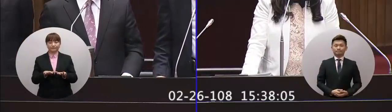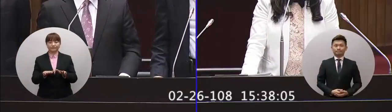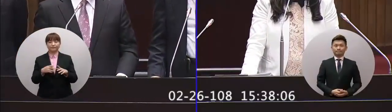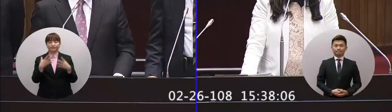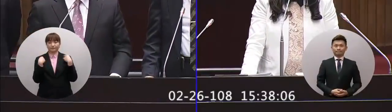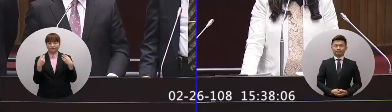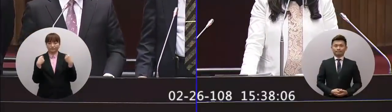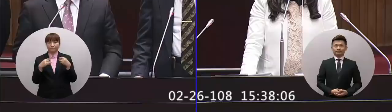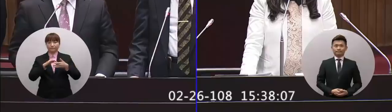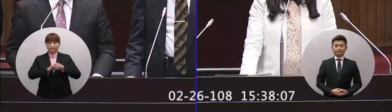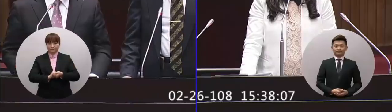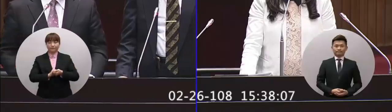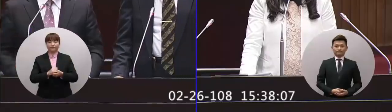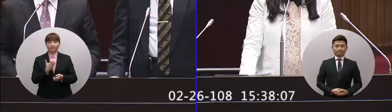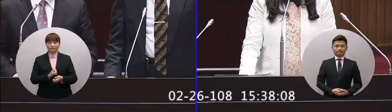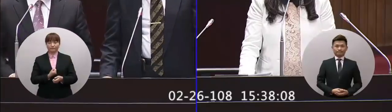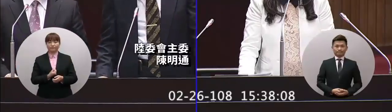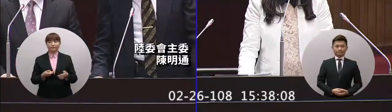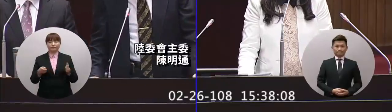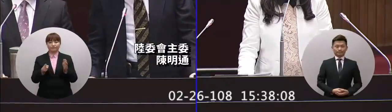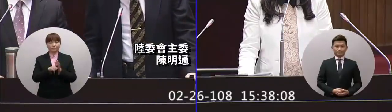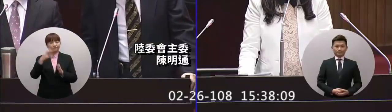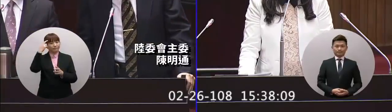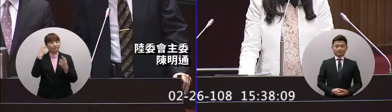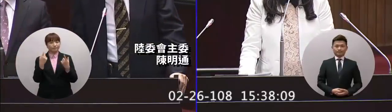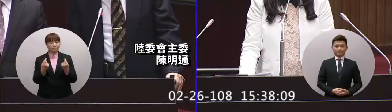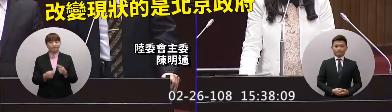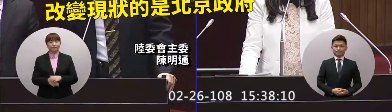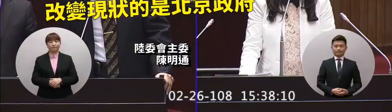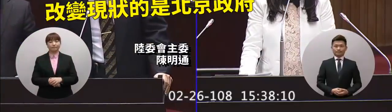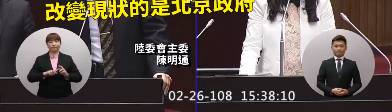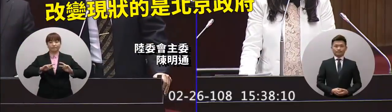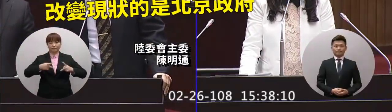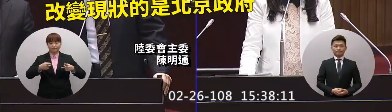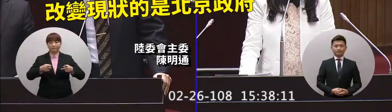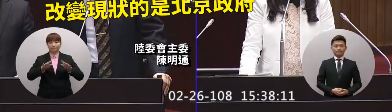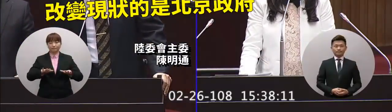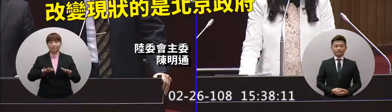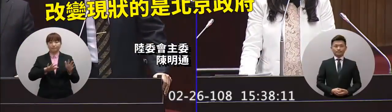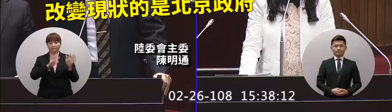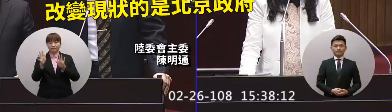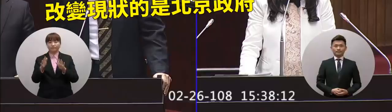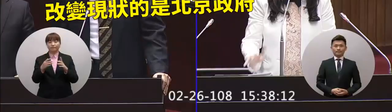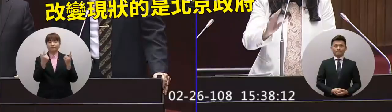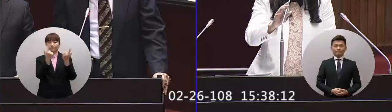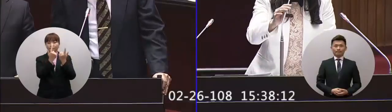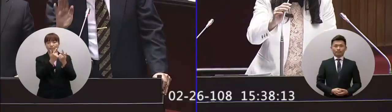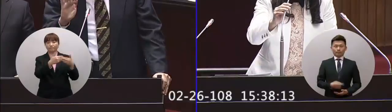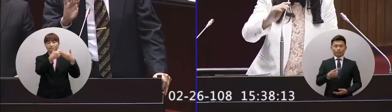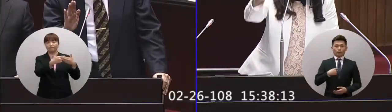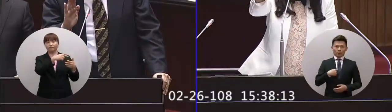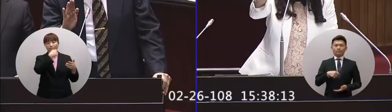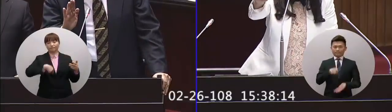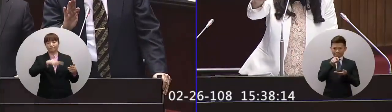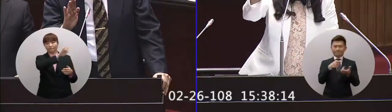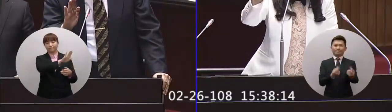這個維持現狀的決心是一直是堅定的但是改變現狀的是北京政府我只